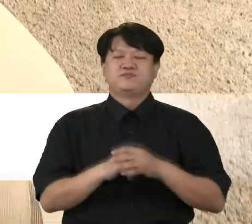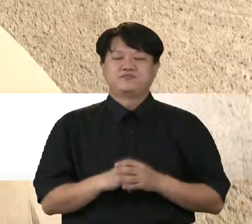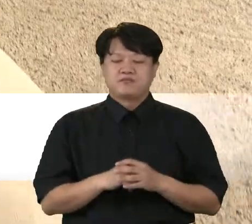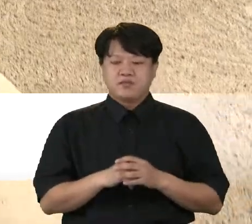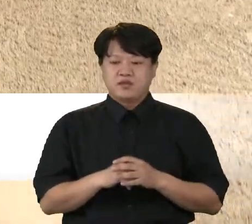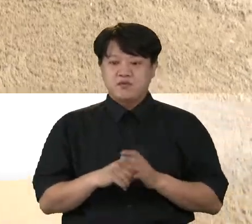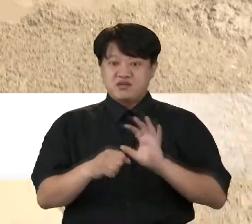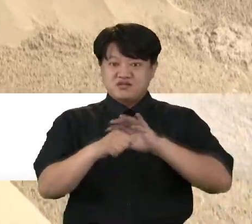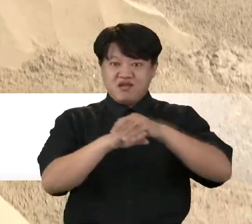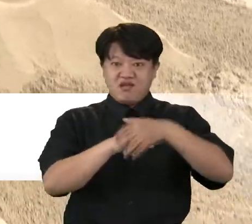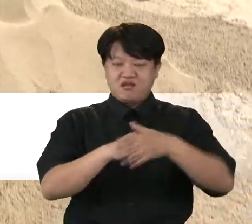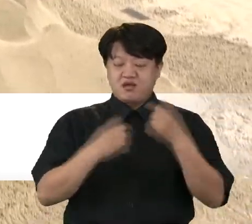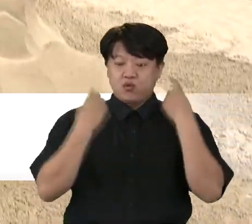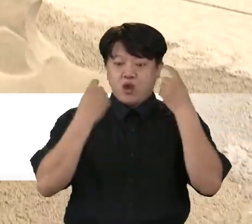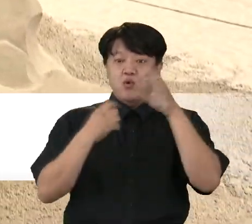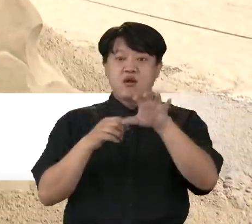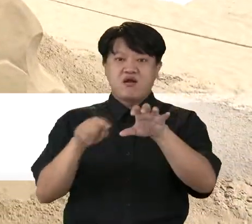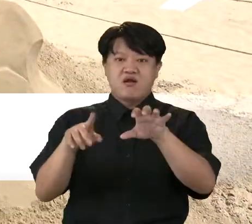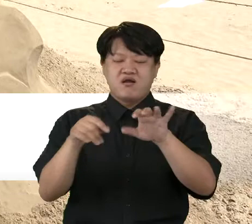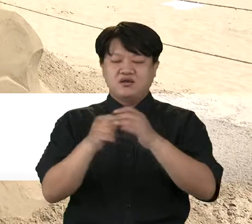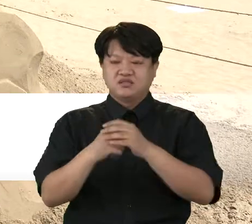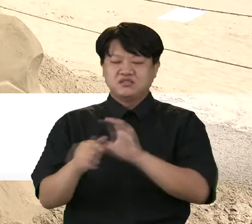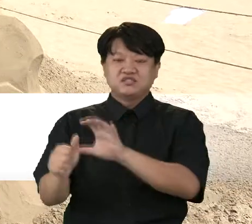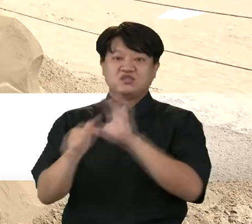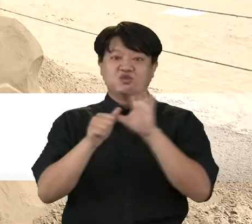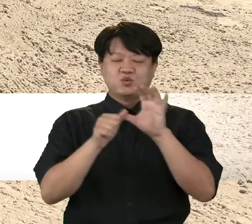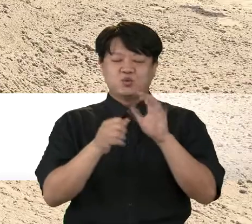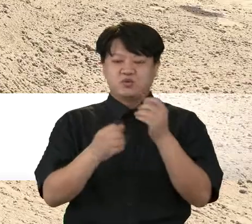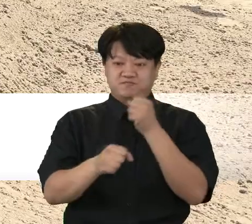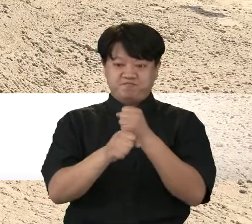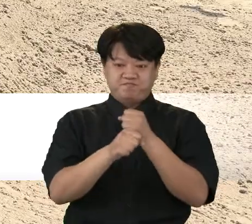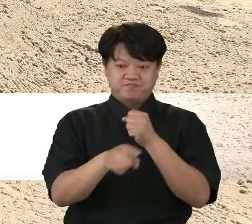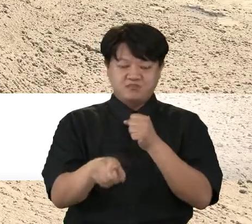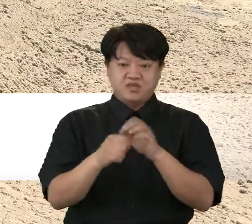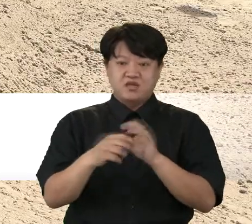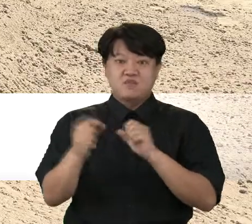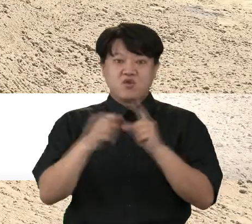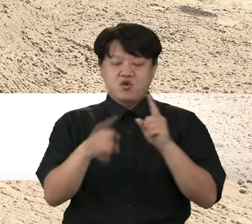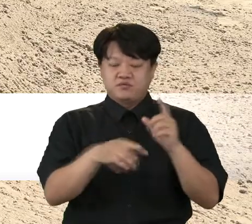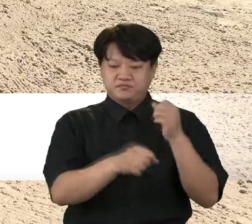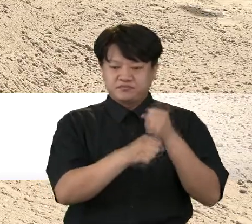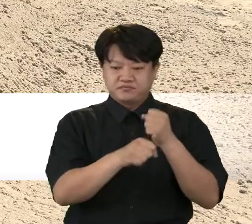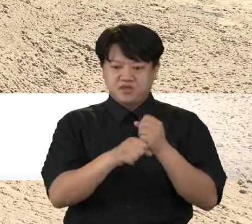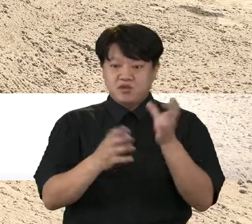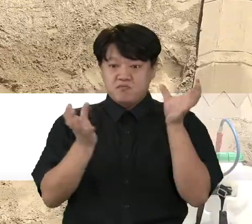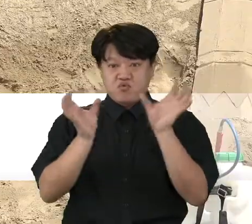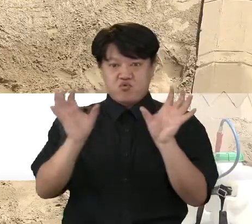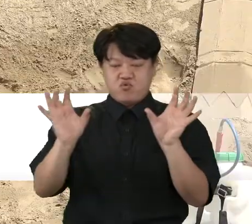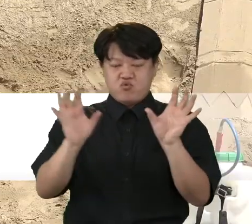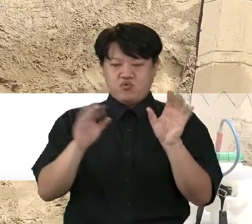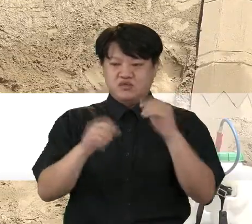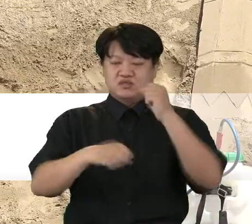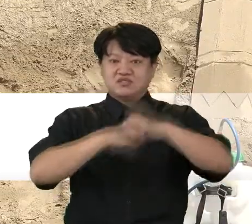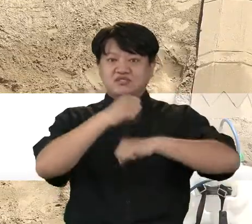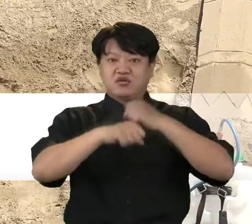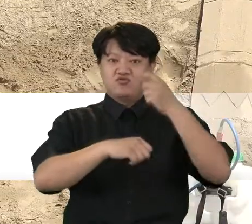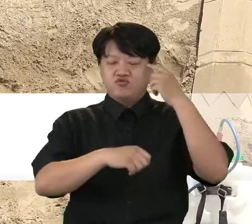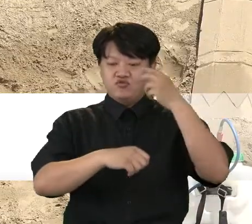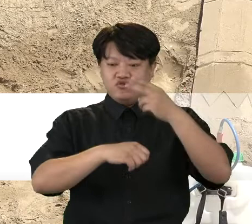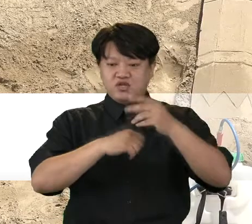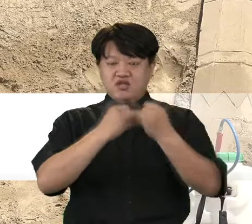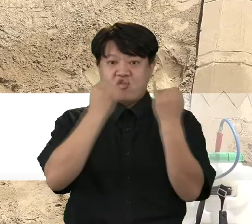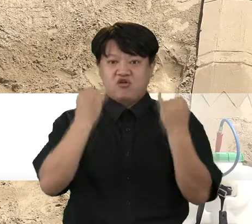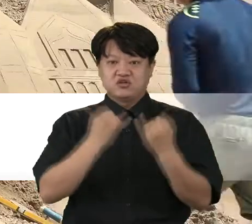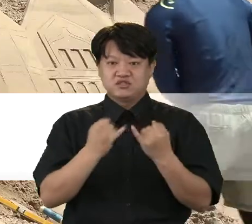작품은 세계의 관광지를 모티브로 제작됐습니다. 메인 작품은 포항의 상생의 손, 미국의 자유의 여신상,